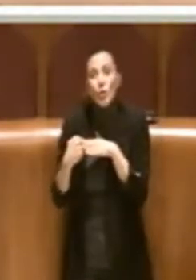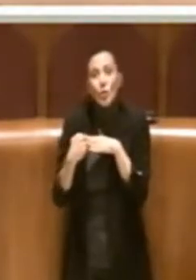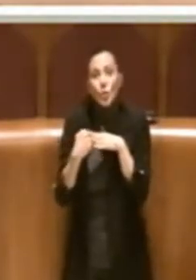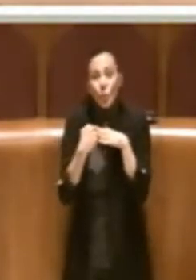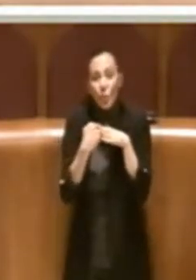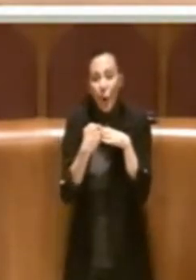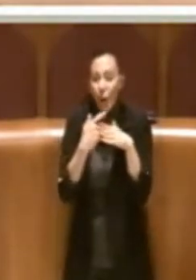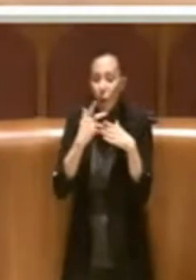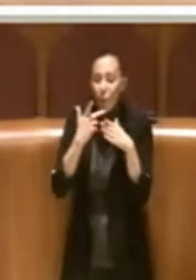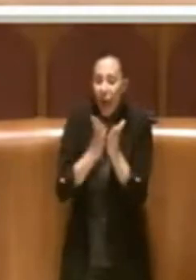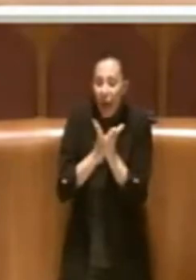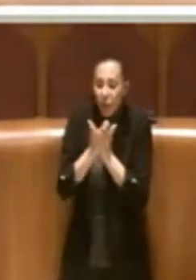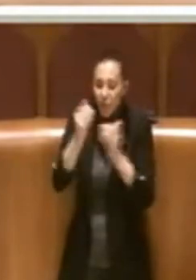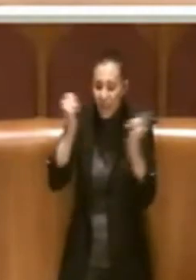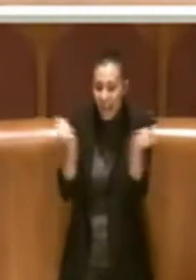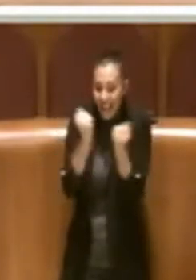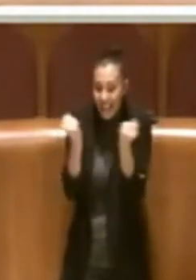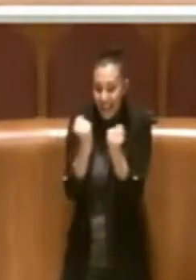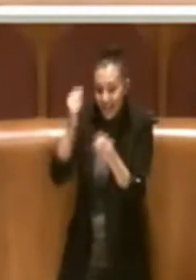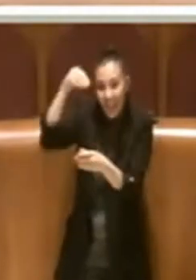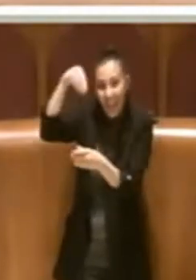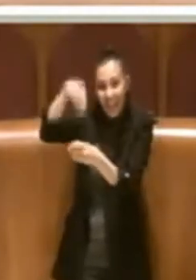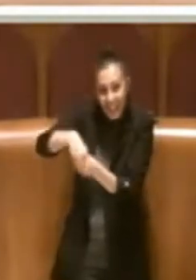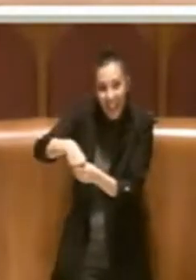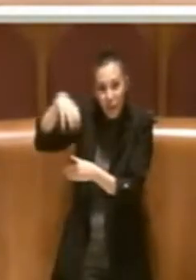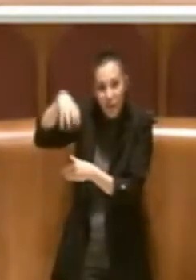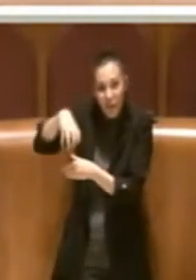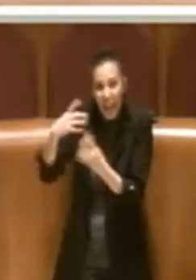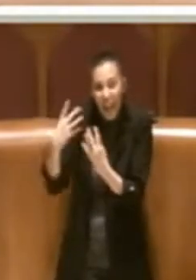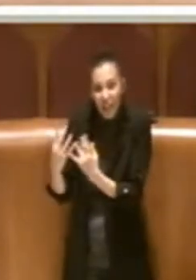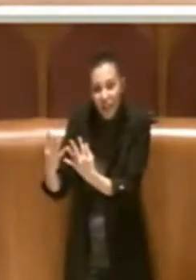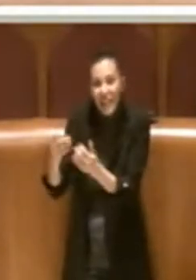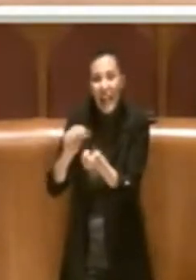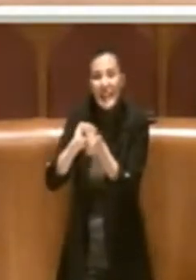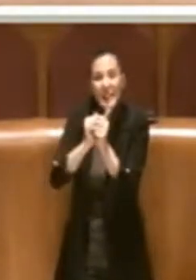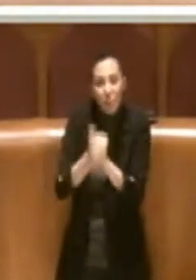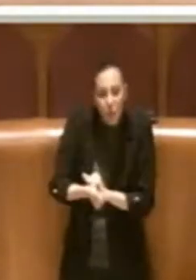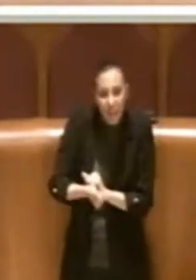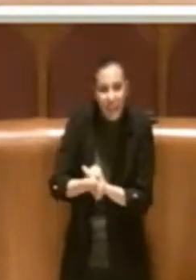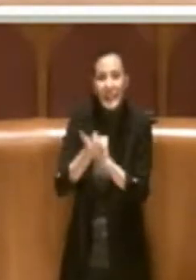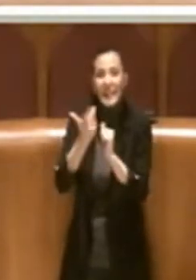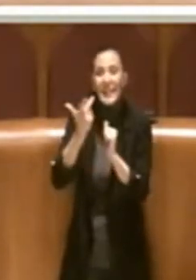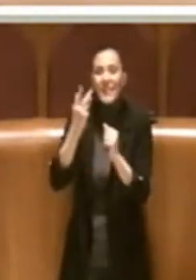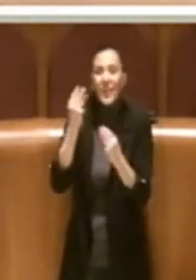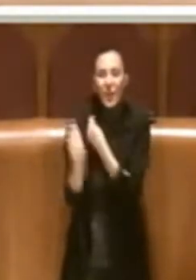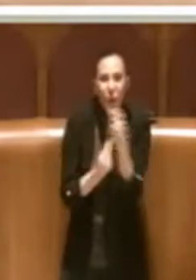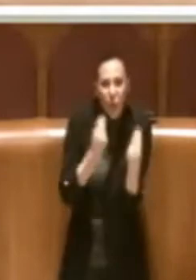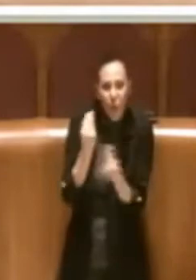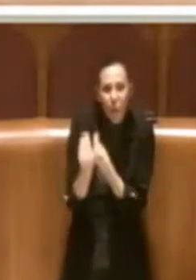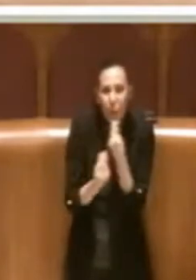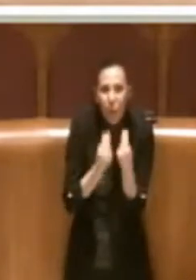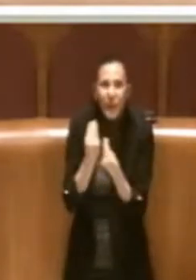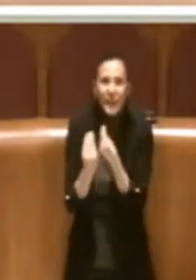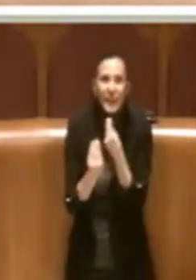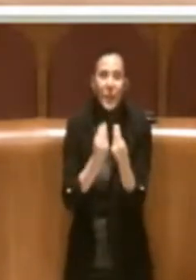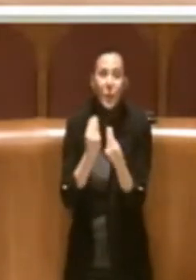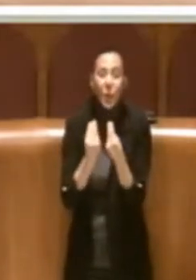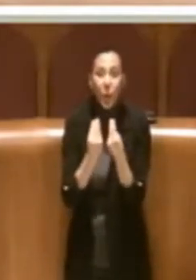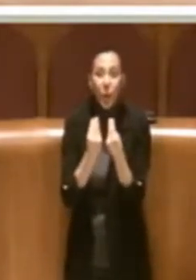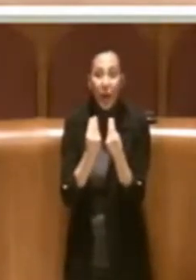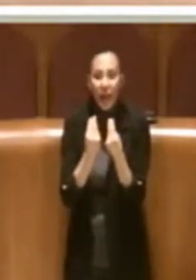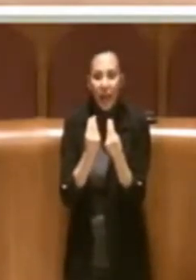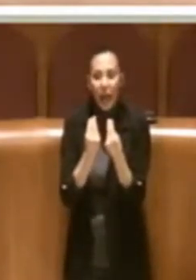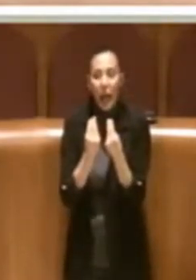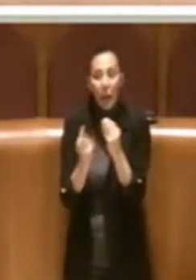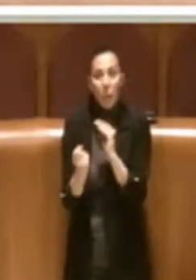a tutte le attività che vengono svolte nella Villa di tipo sportivo, ludico e c'è un